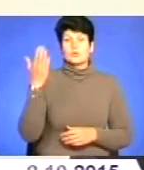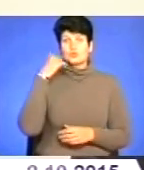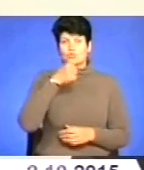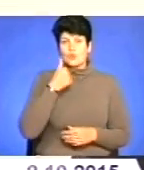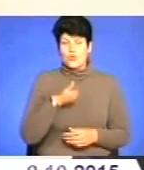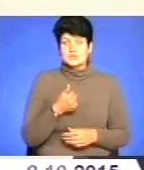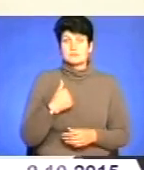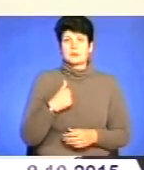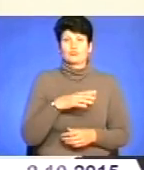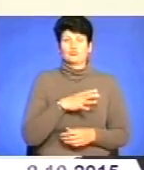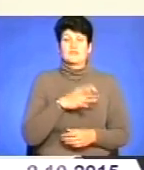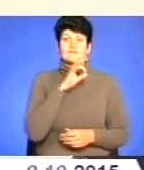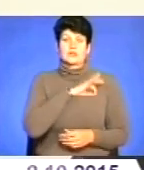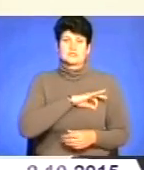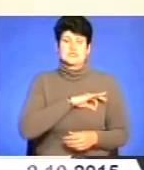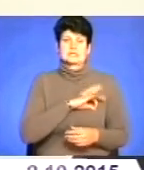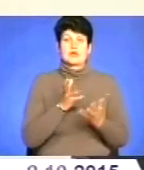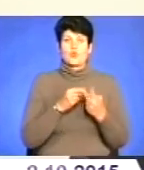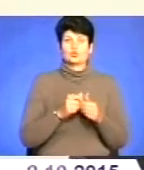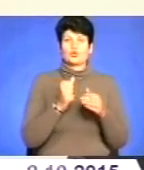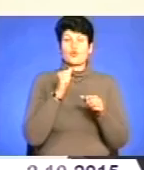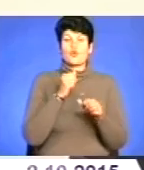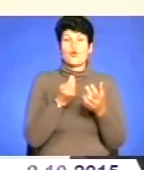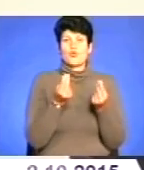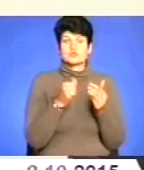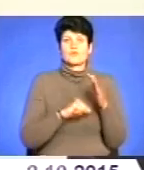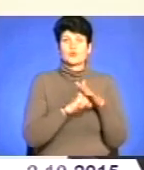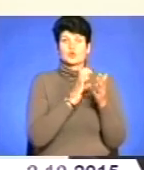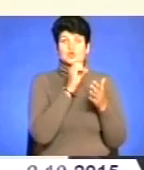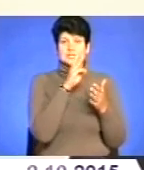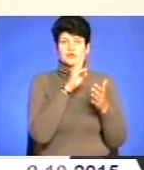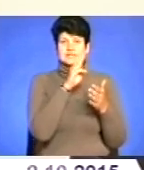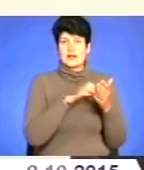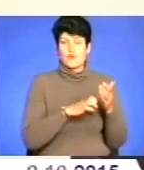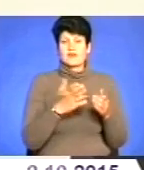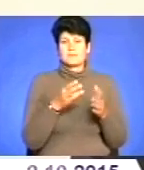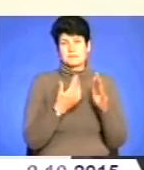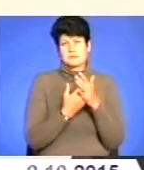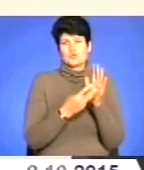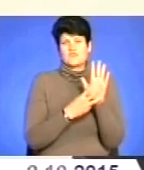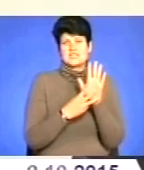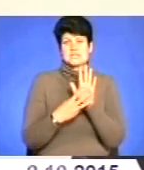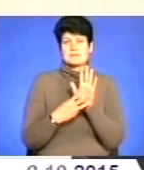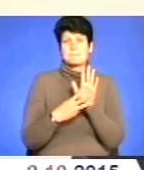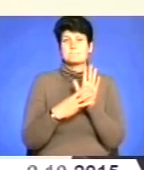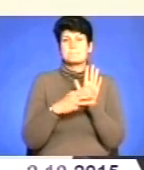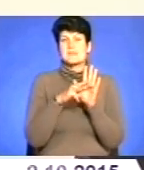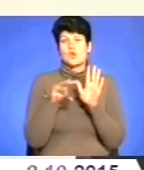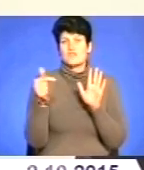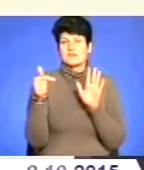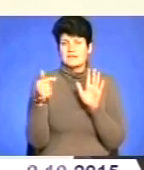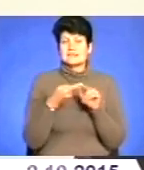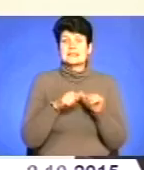ми були використали за рахунок коштів фонду соціального страхування приблизно 8 мільйонів гривень. Це дало